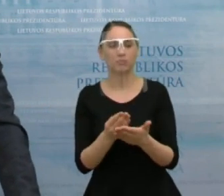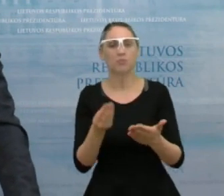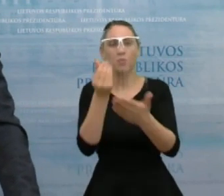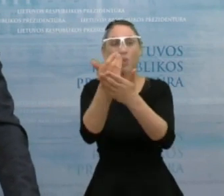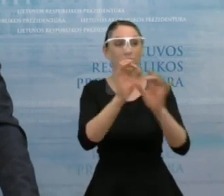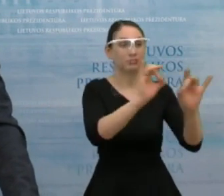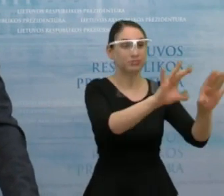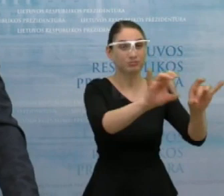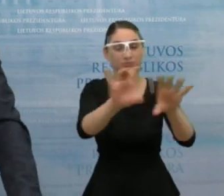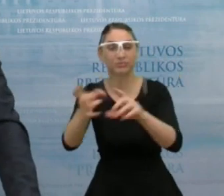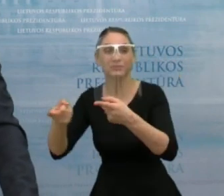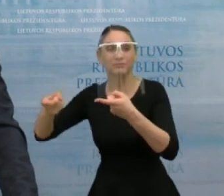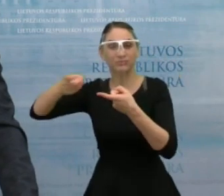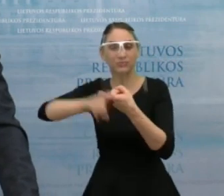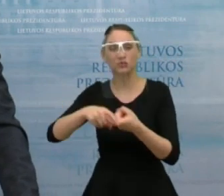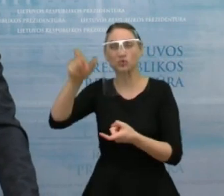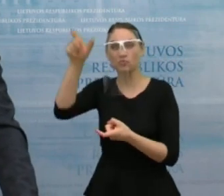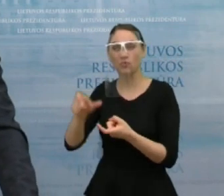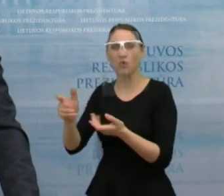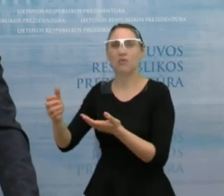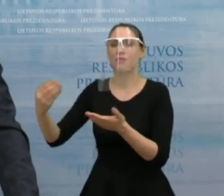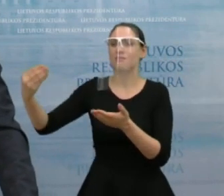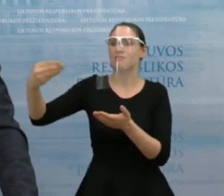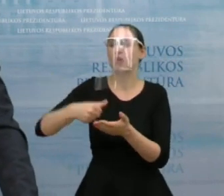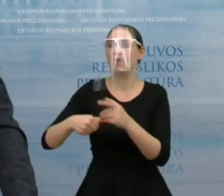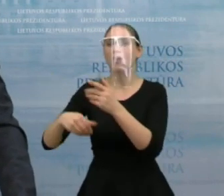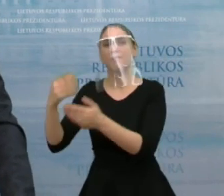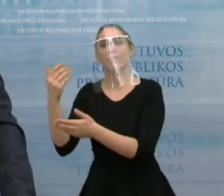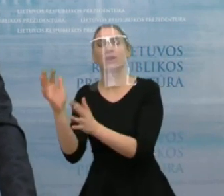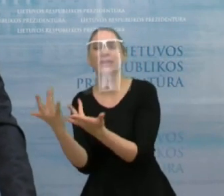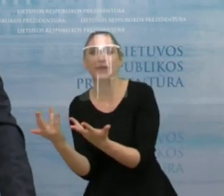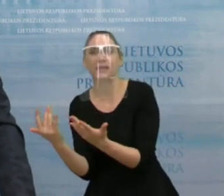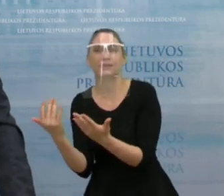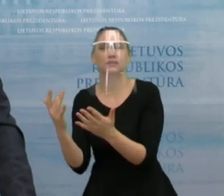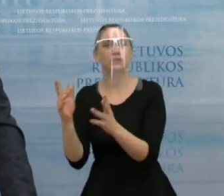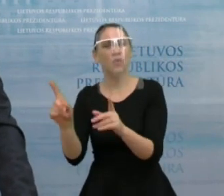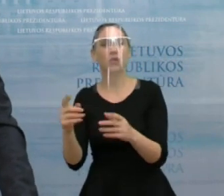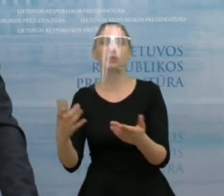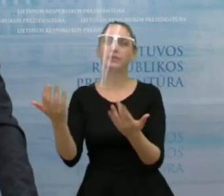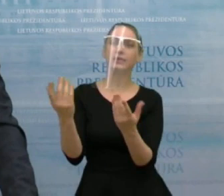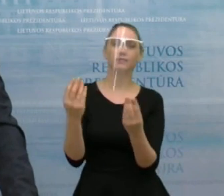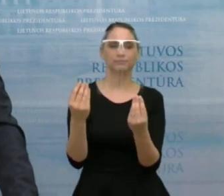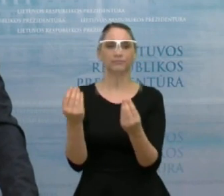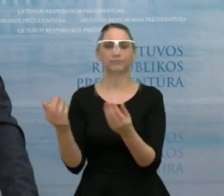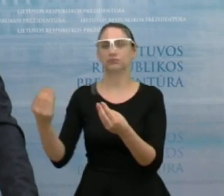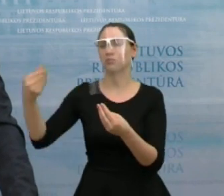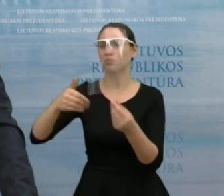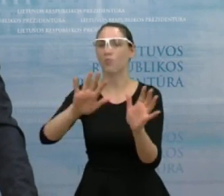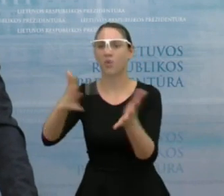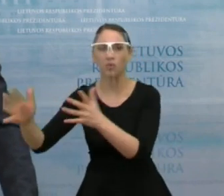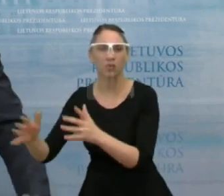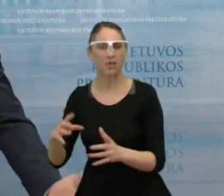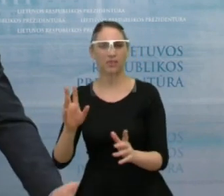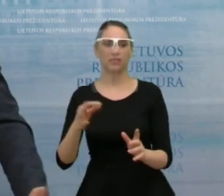nuo žmogaus gaunamų pajamų formos, bet ne nuo jų dydžio. Ir tai be abejo, taip pat mažina mokestinės pajamas,